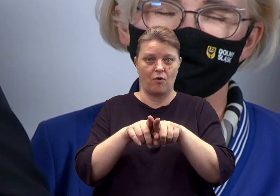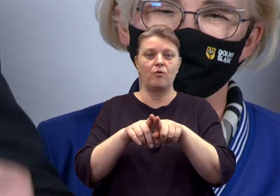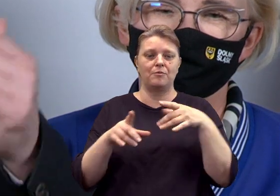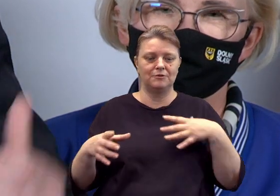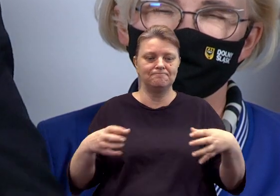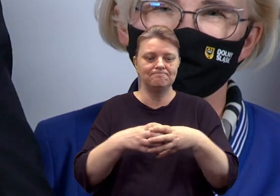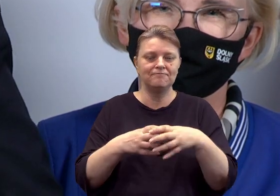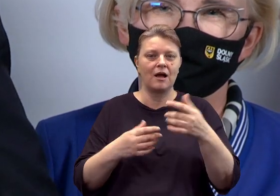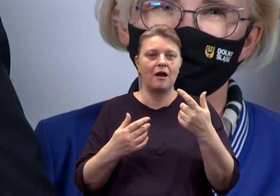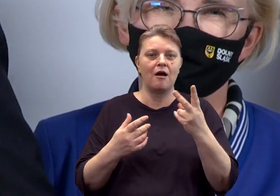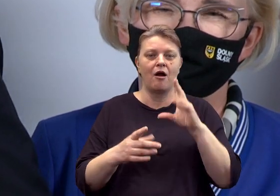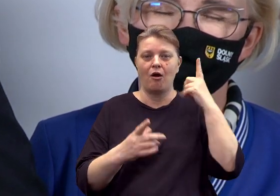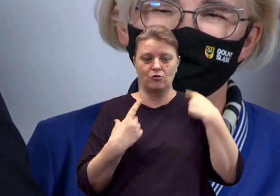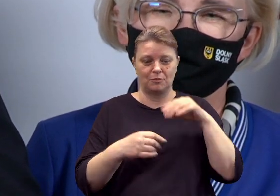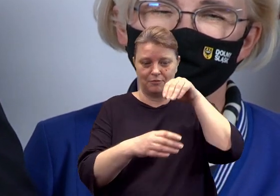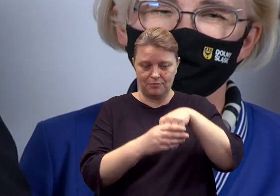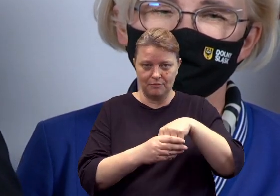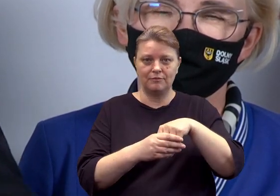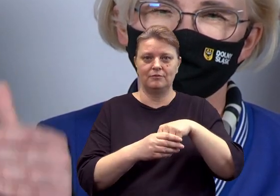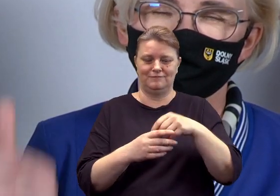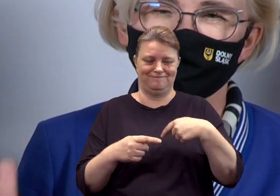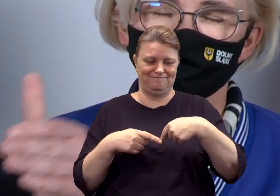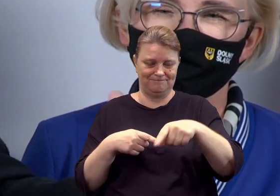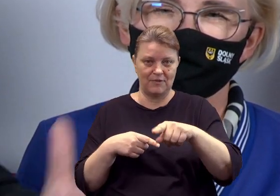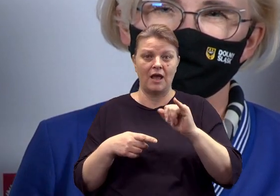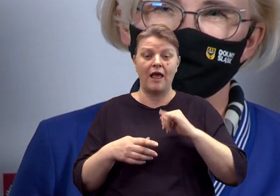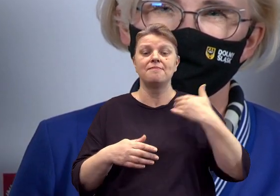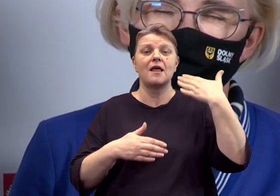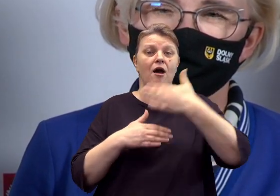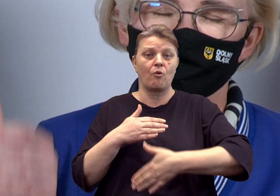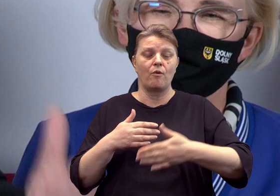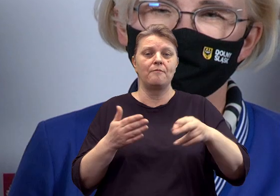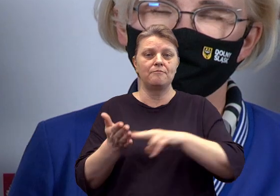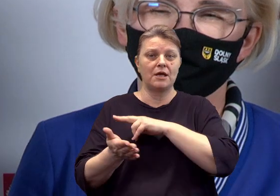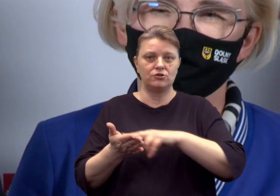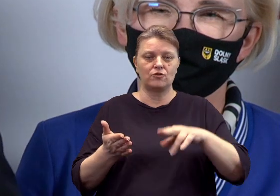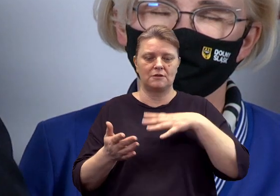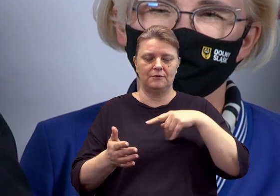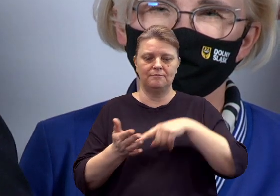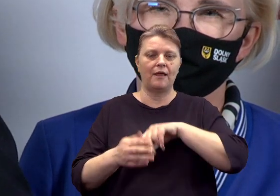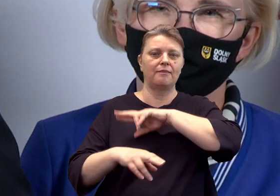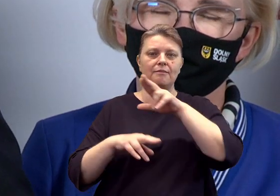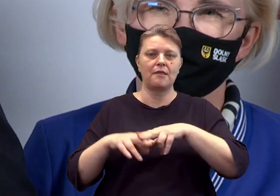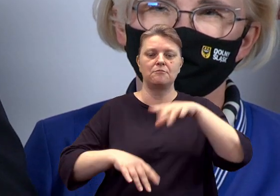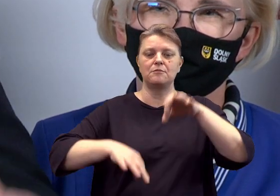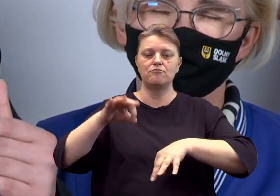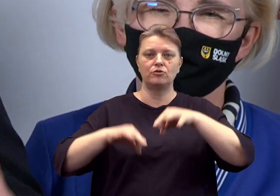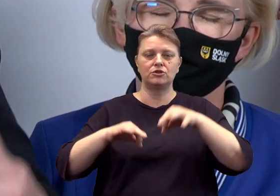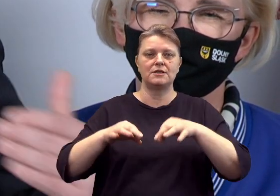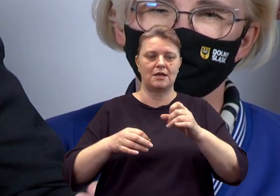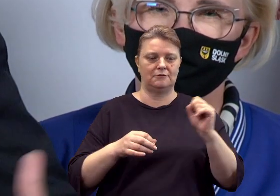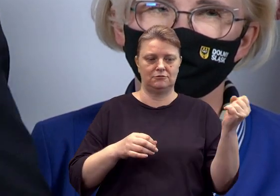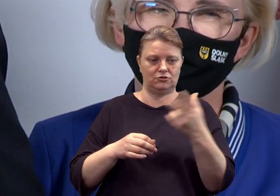i na koniec tego miesiąca zostanie ustalony termin posiedzeń tych trzech zespołów już w pierwszej połowie czerwca. A zatem